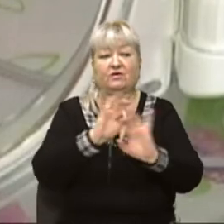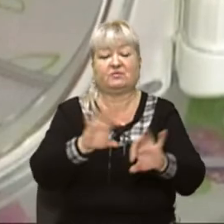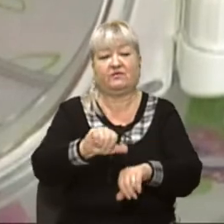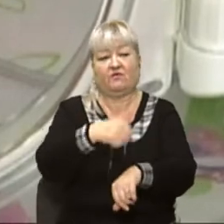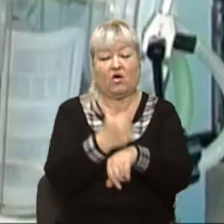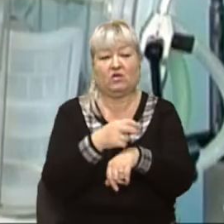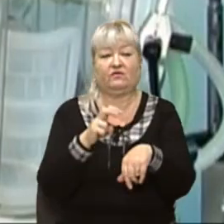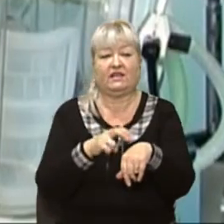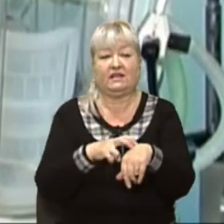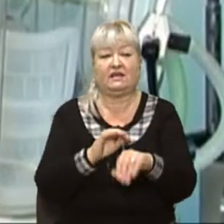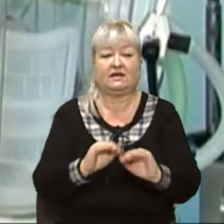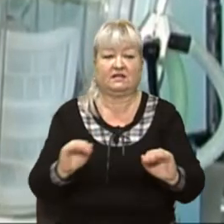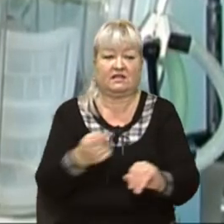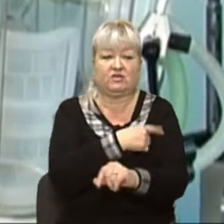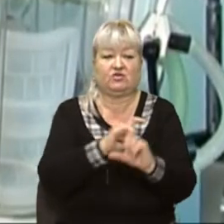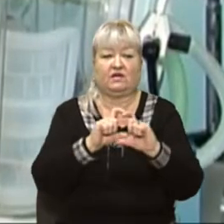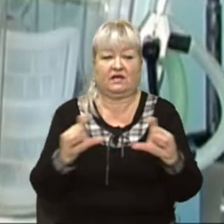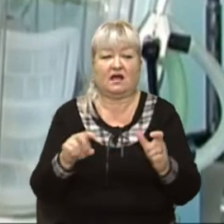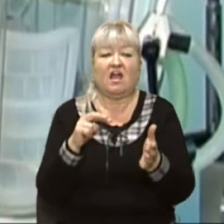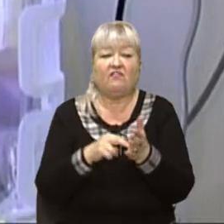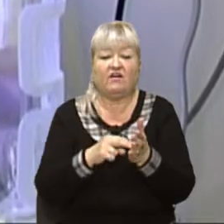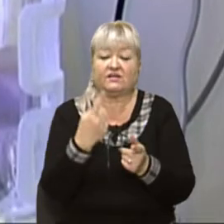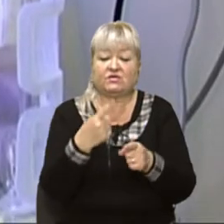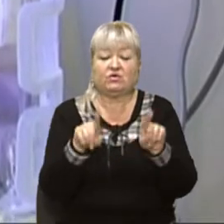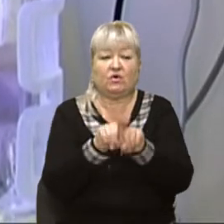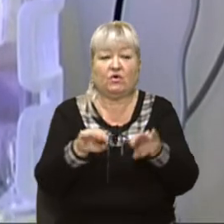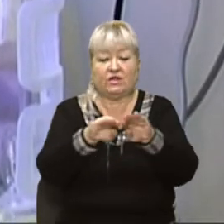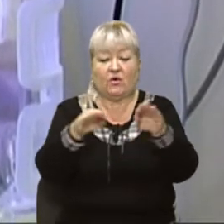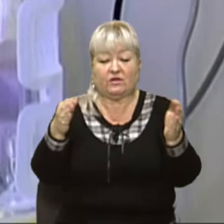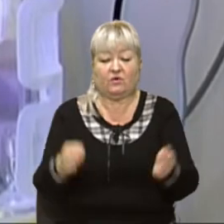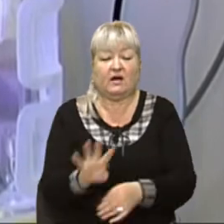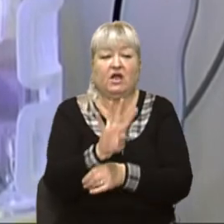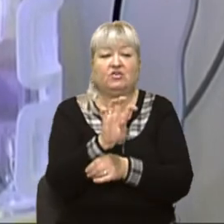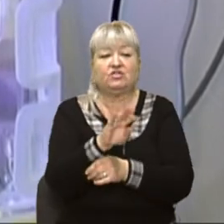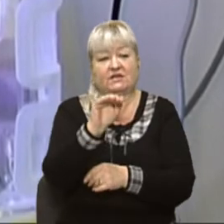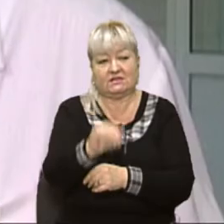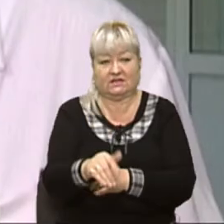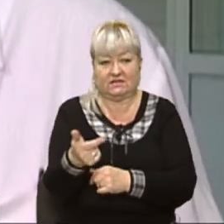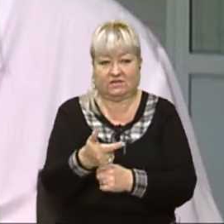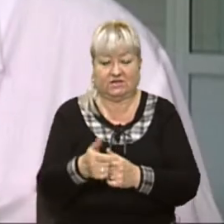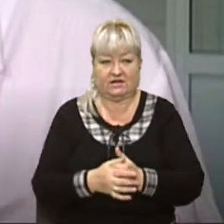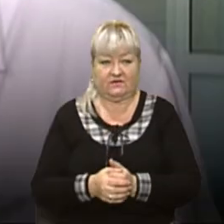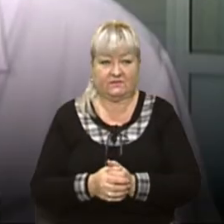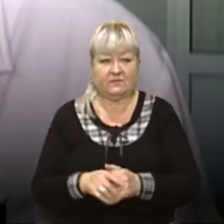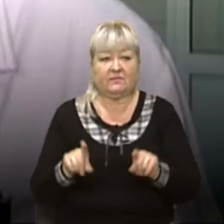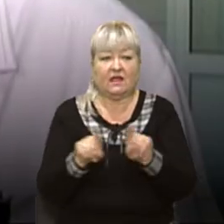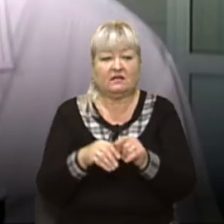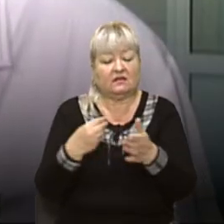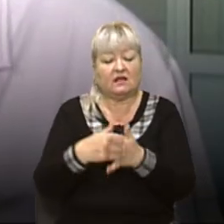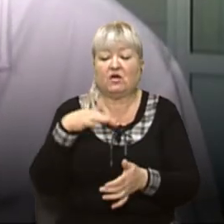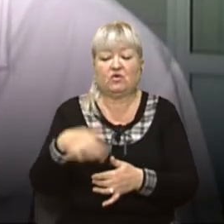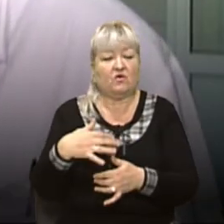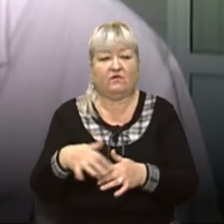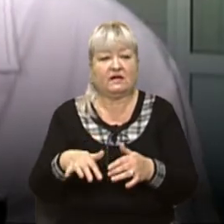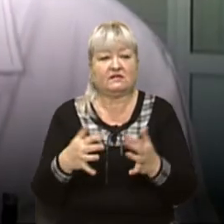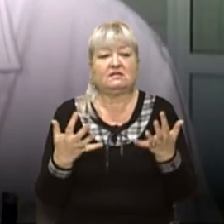лікар дитячої лікарні Володимир Квіт. Вартість одного такого інкубатора – 400 тисяч гривень. Така дороговартісна опература –